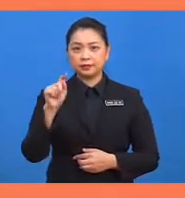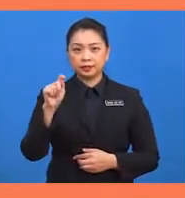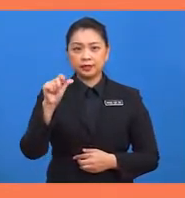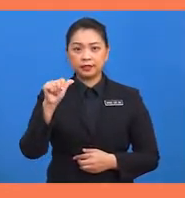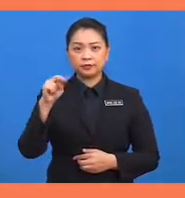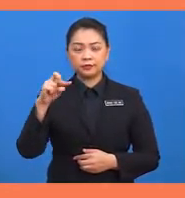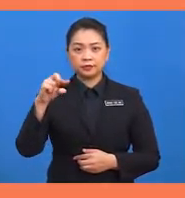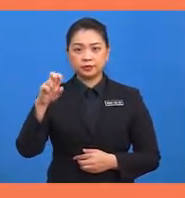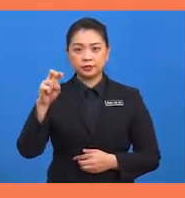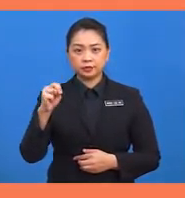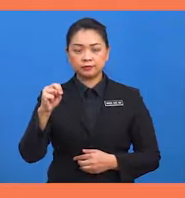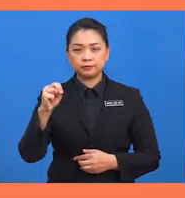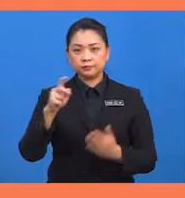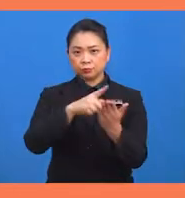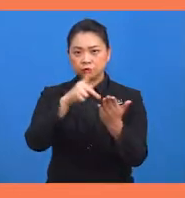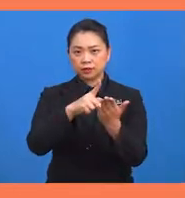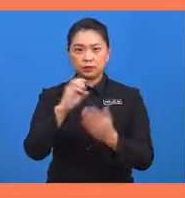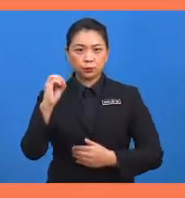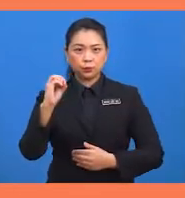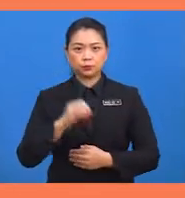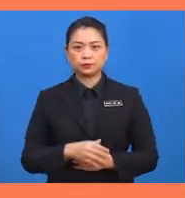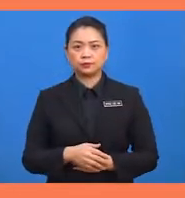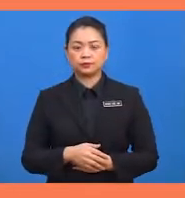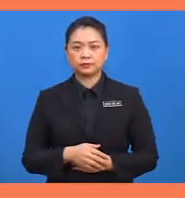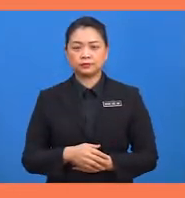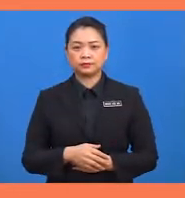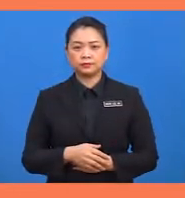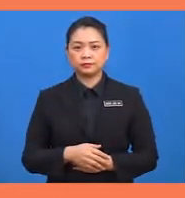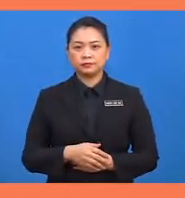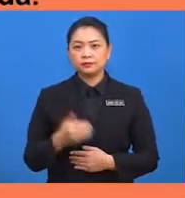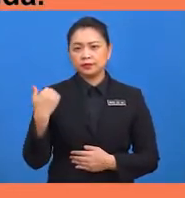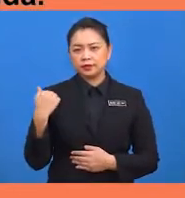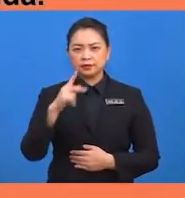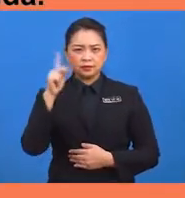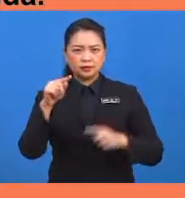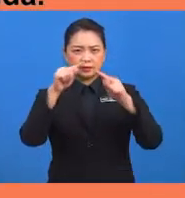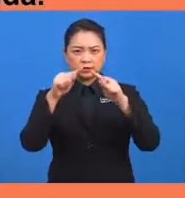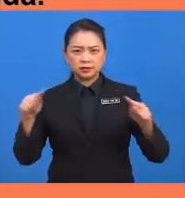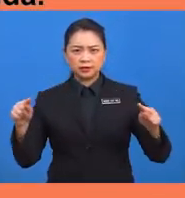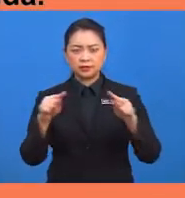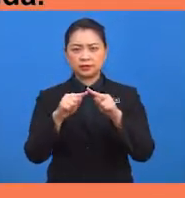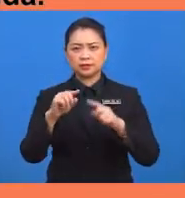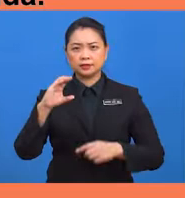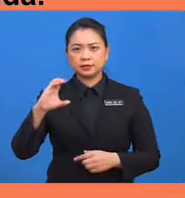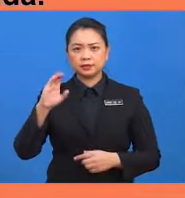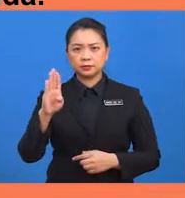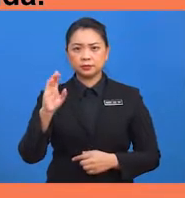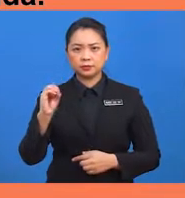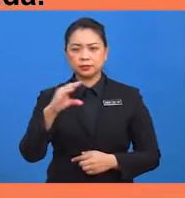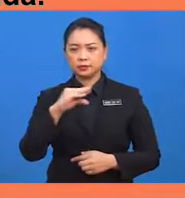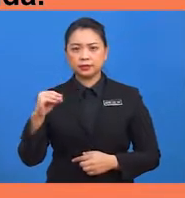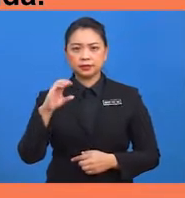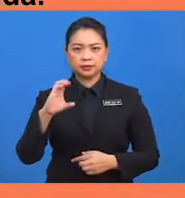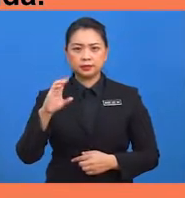bulatan berpusat DO. Soalannya, adakah segitiga CBO dan